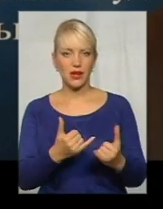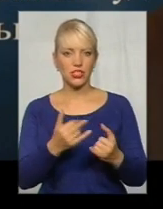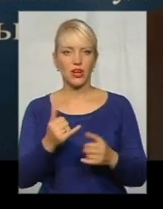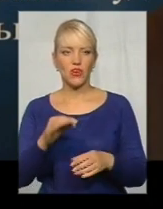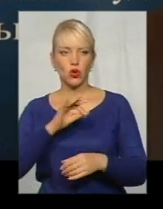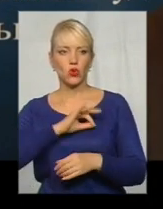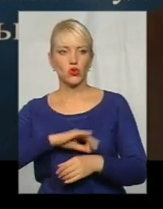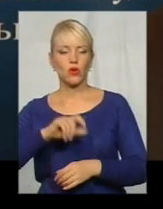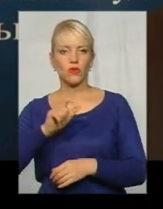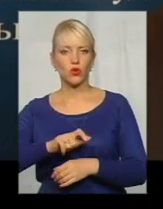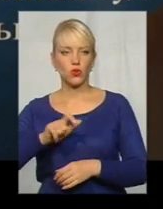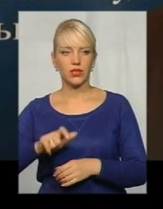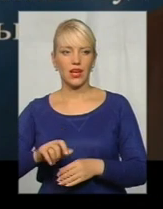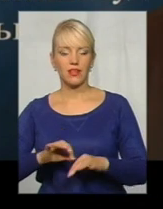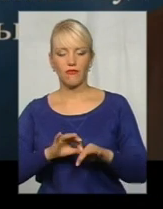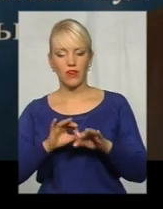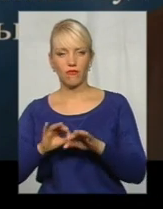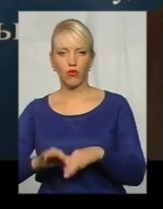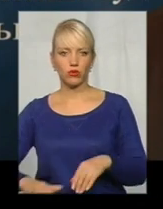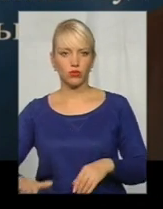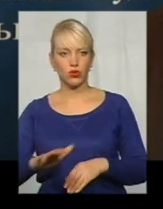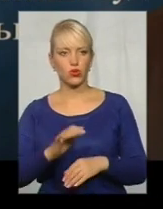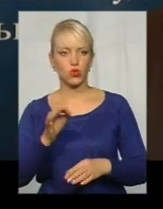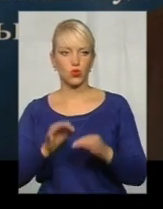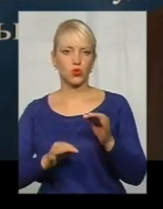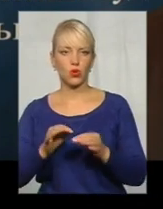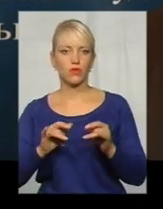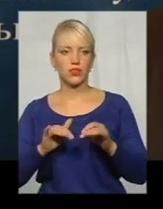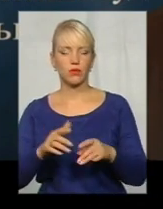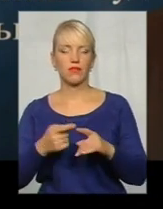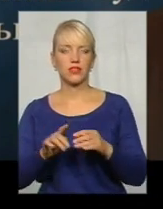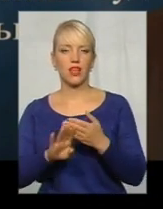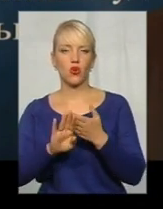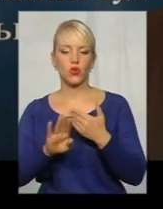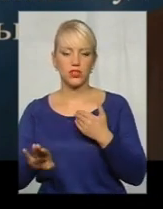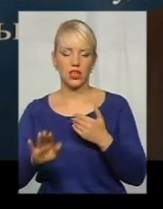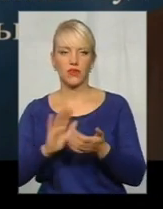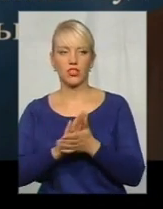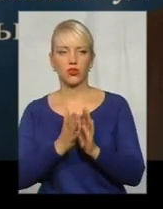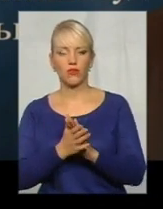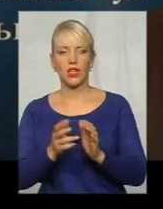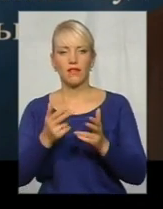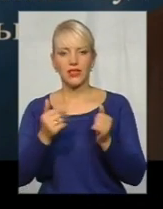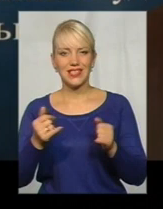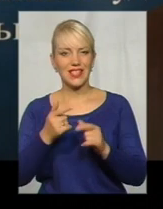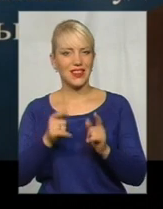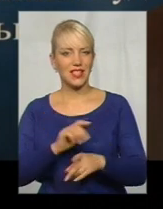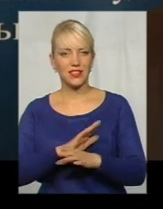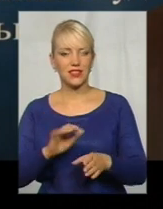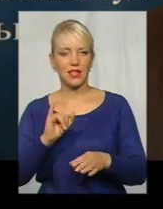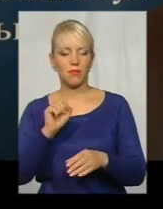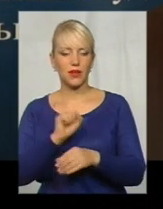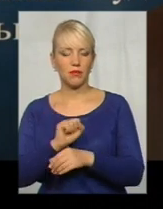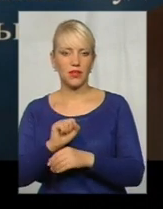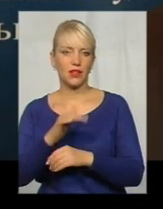Використовують людей, виводять в площину судових справ. і розірвання договорів, ввезення недійсними, і припинення. Багато